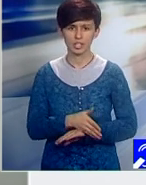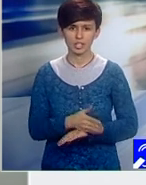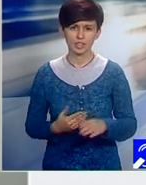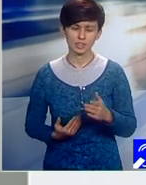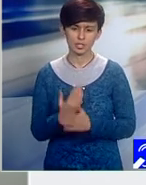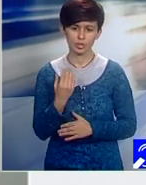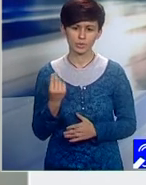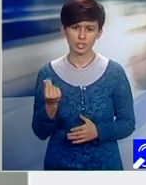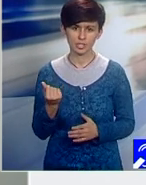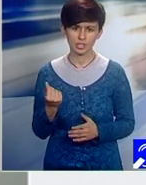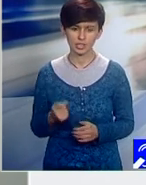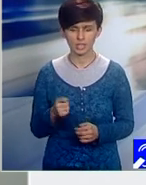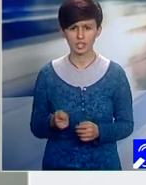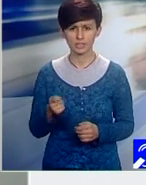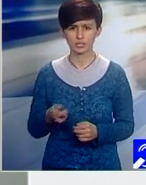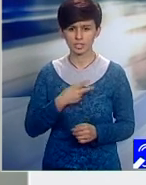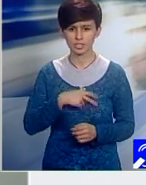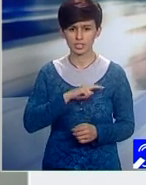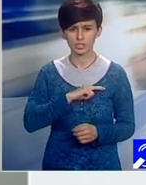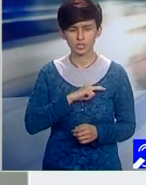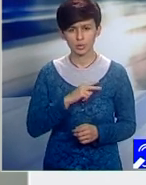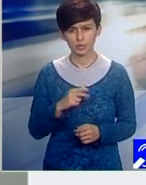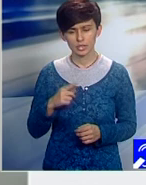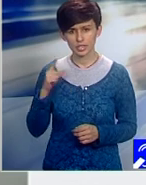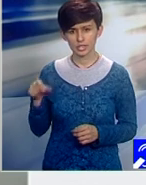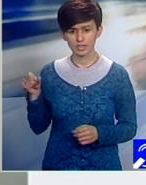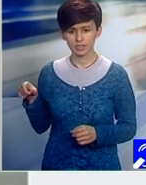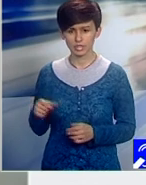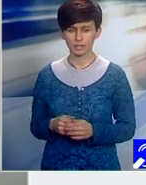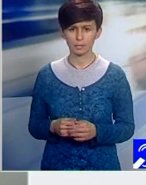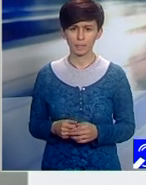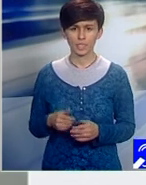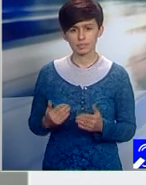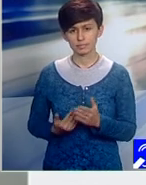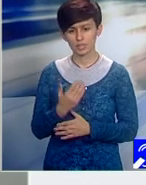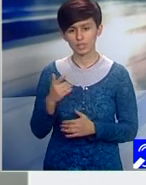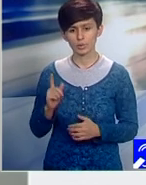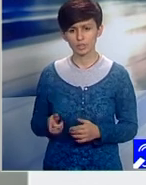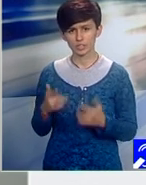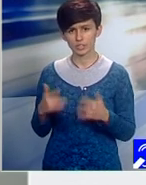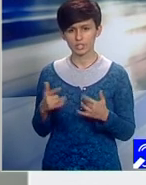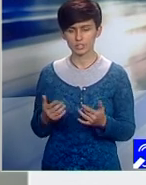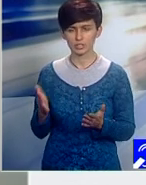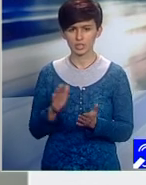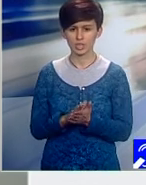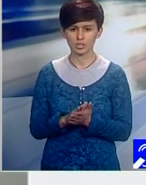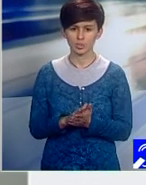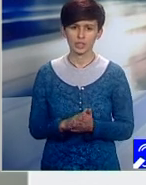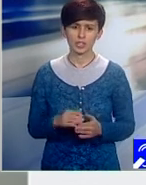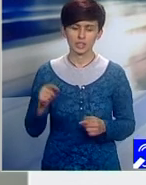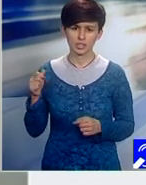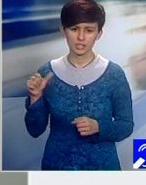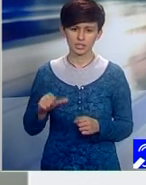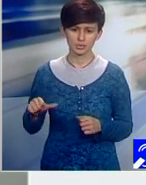noile tarife ale asigurării de răspundere civilă potrivii noii ordonanțe de urgență adoptate în septembrie, apare o situație hilară în